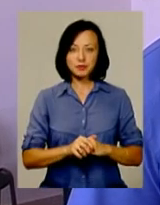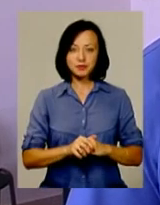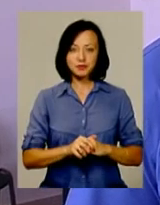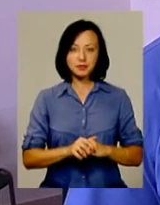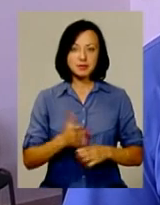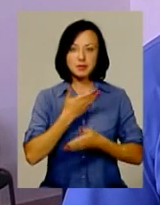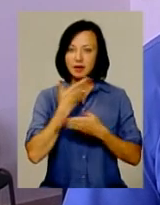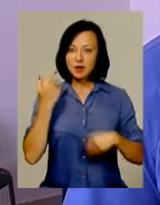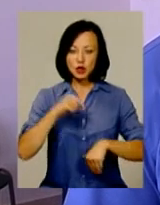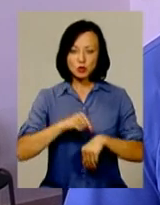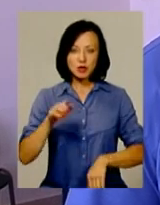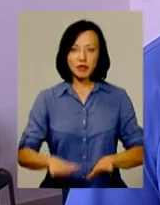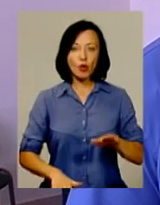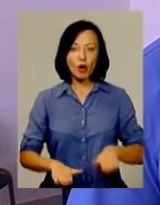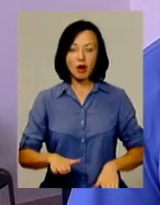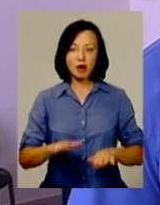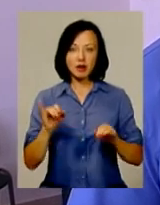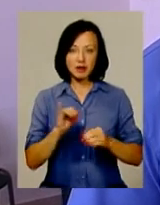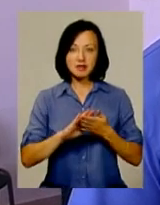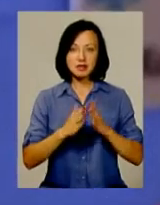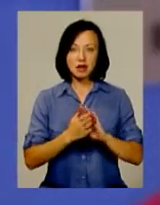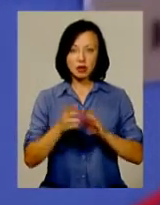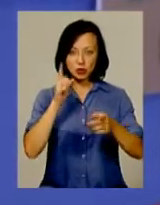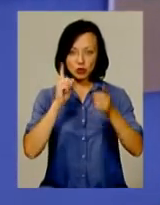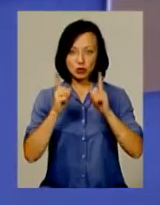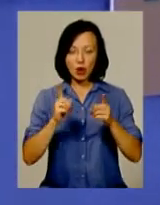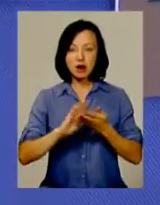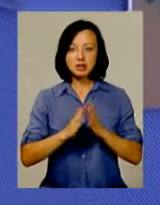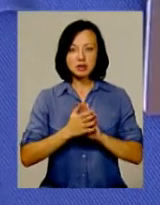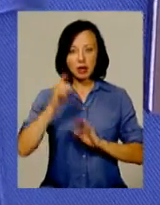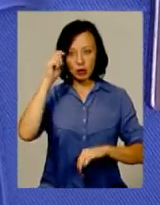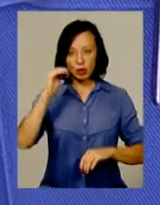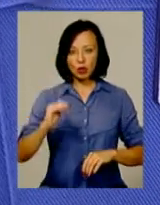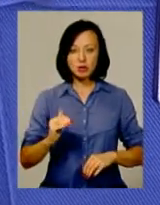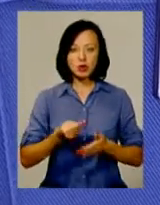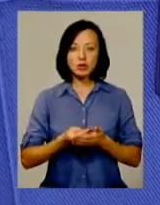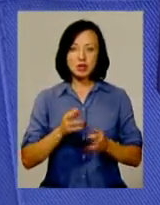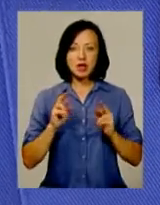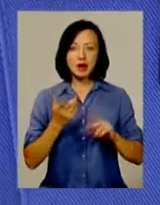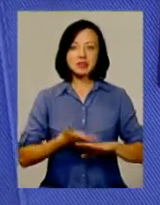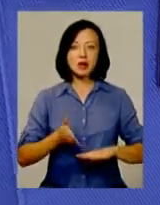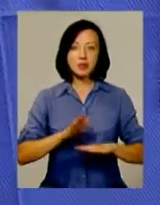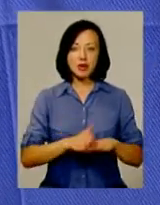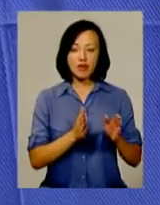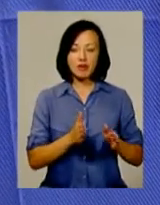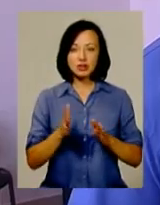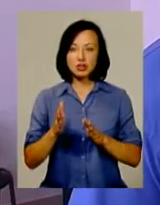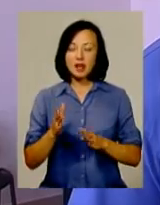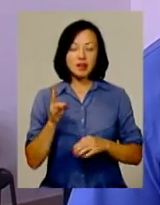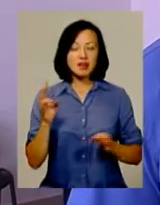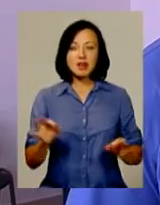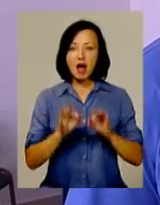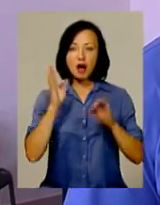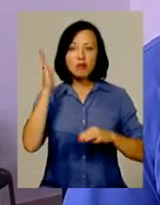з відсутністю чутливості на нижніх кінціках, ну і в стані шоку. Стан хлопчика лікарі оцінюють як стабільно важкий і не дають поки жодних